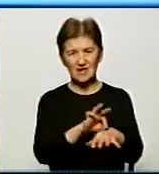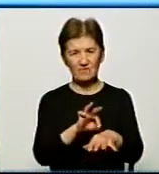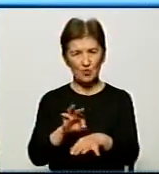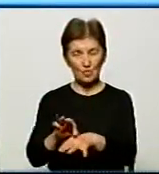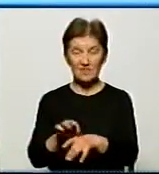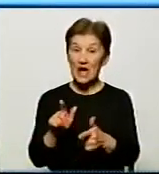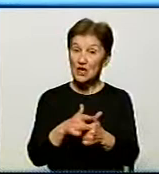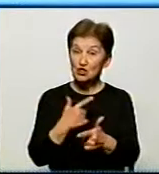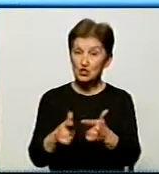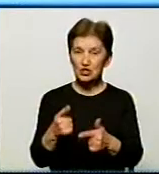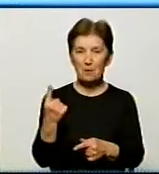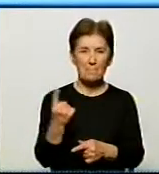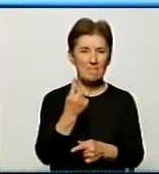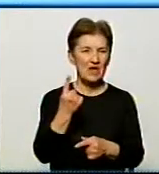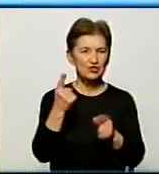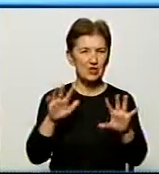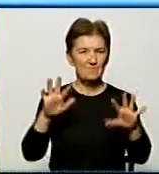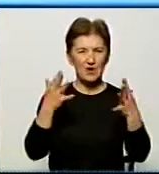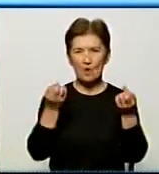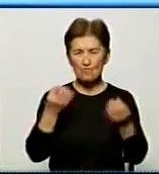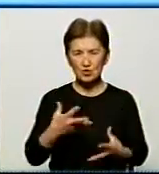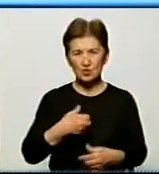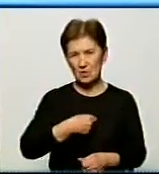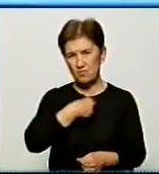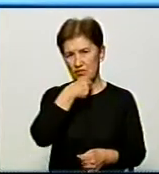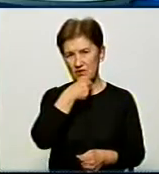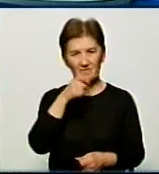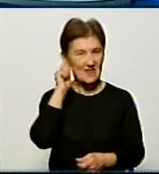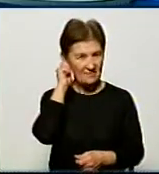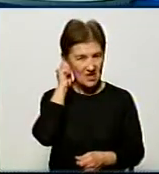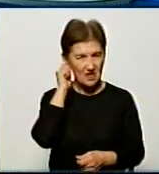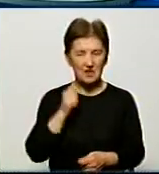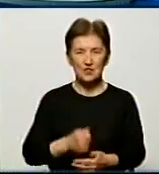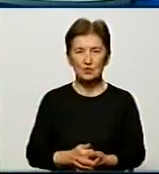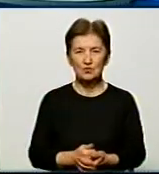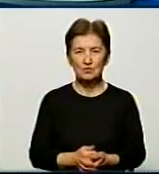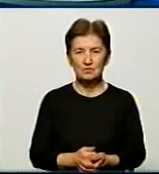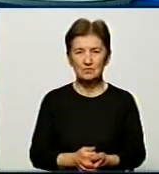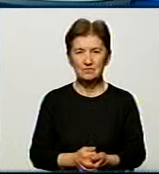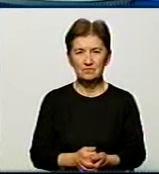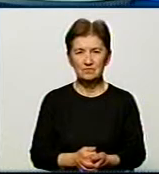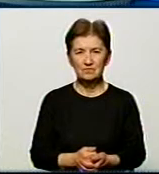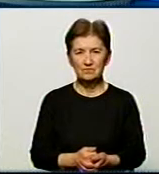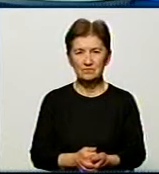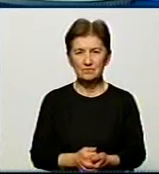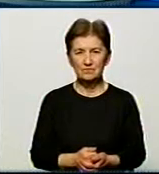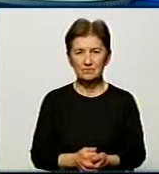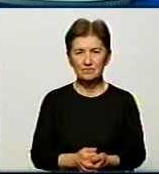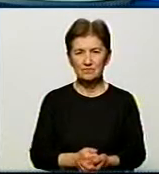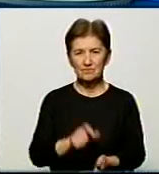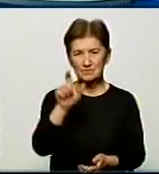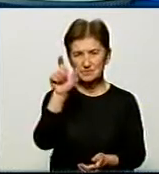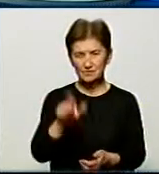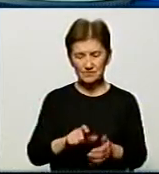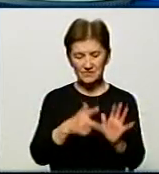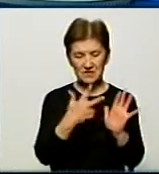наприклад, перший випадок, це людина просто похилого віку, я правильно розумію? Людина похилого віку, людина